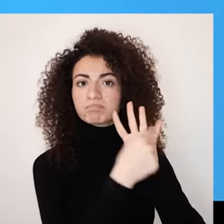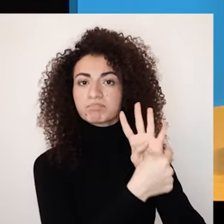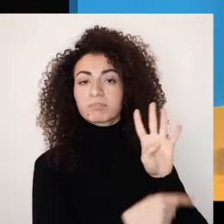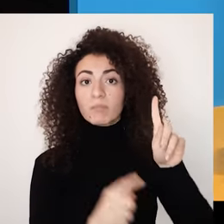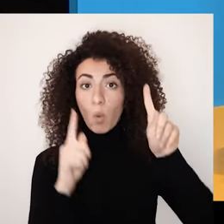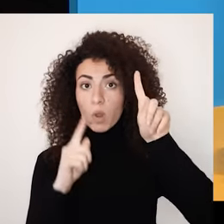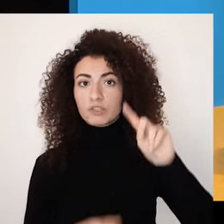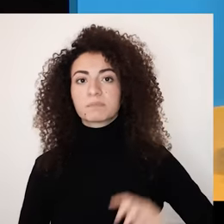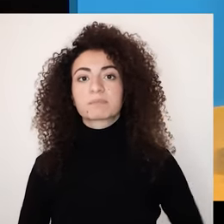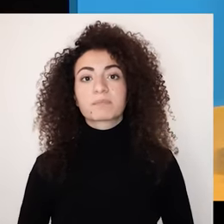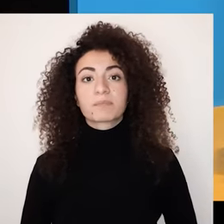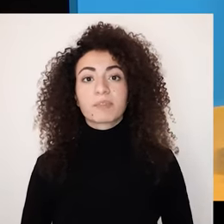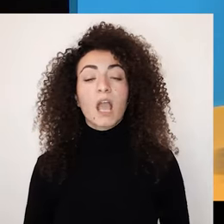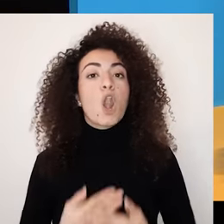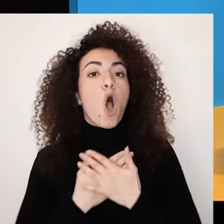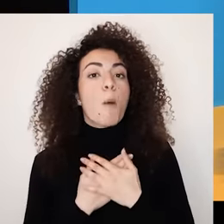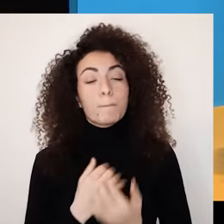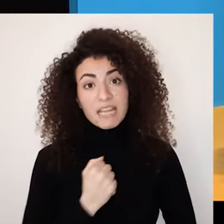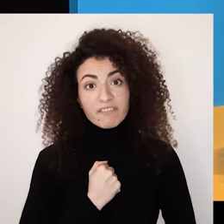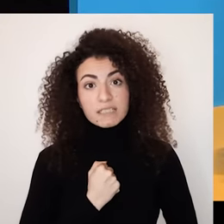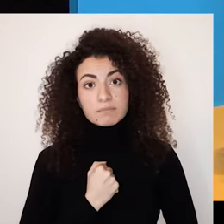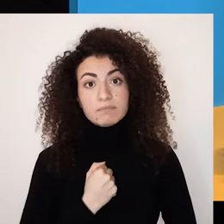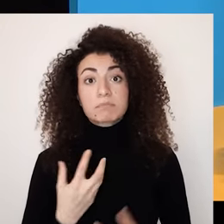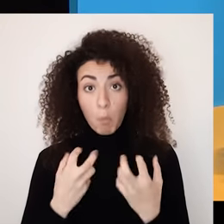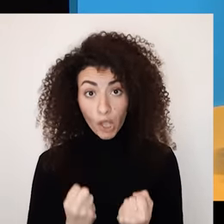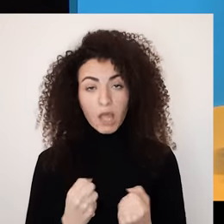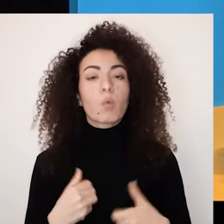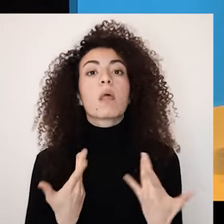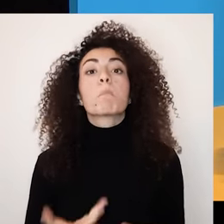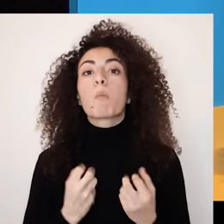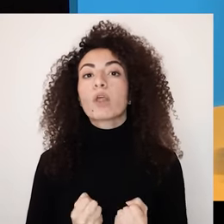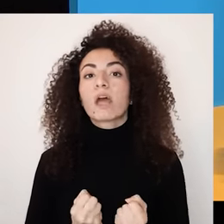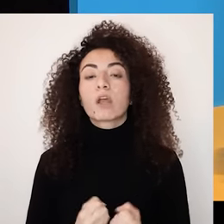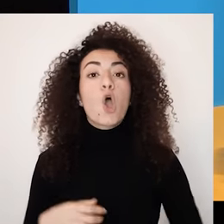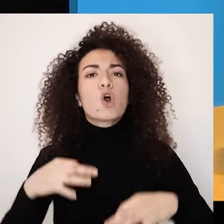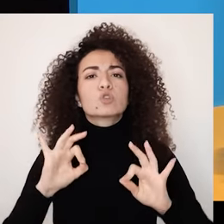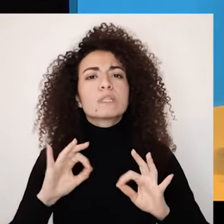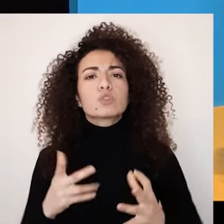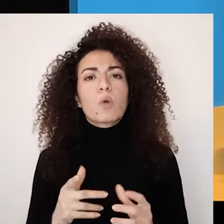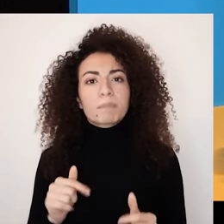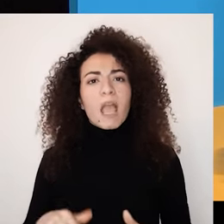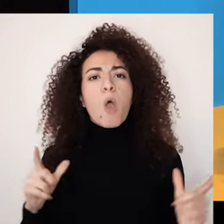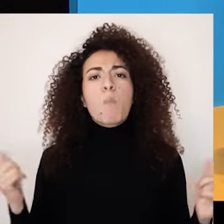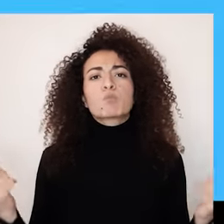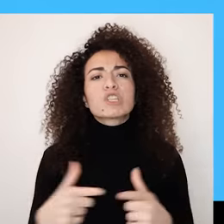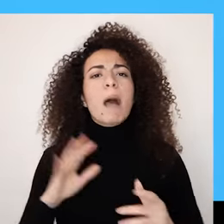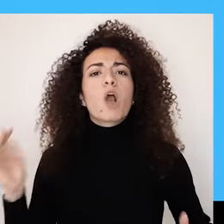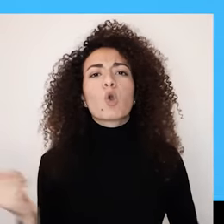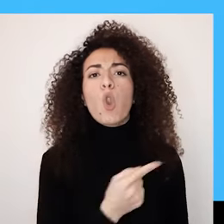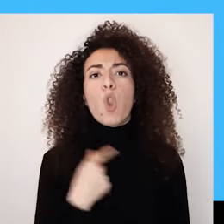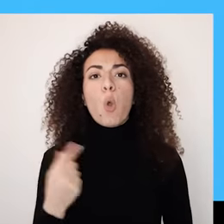الأربع أولا القدرة على حب الزات خاصة أنه منعيش ببيئة بتتطعنا أنه نحب الآخر أولا